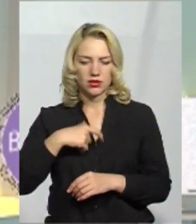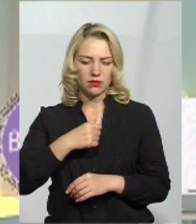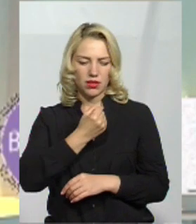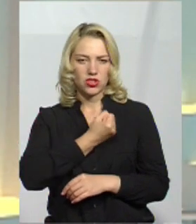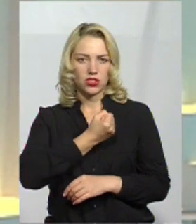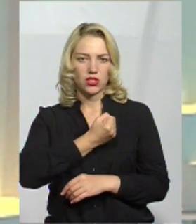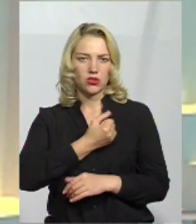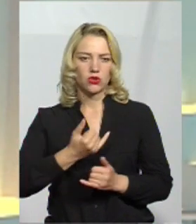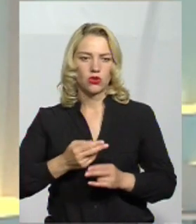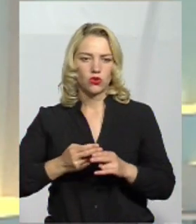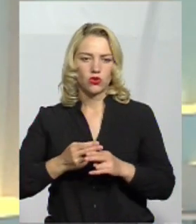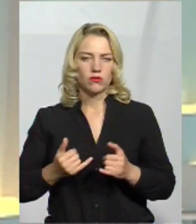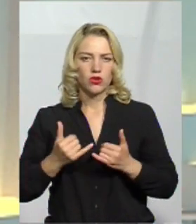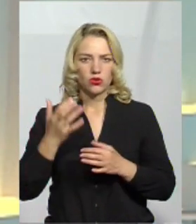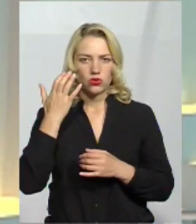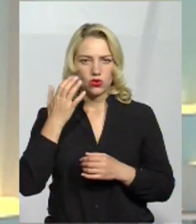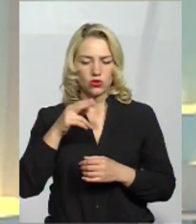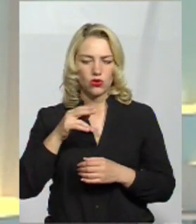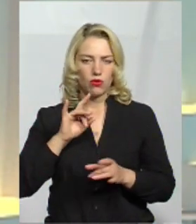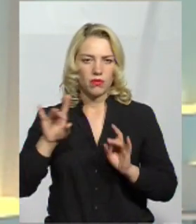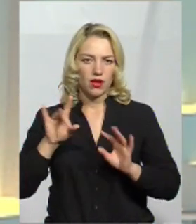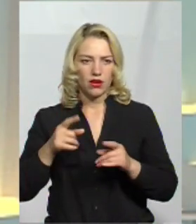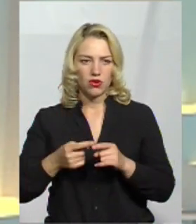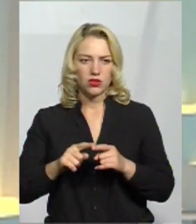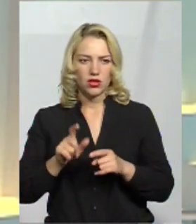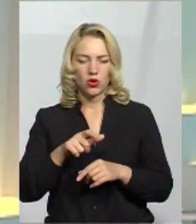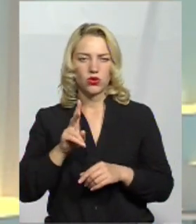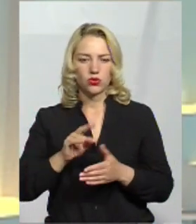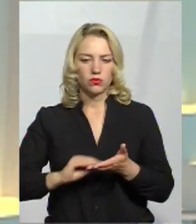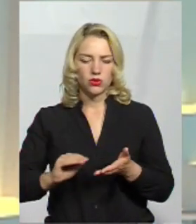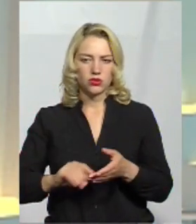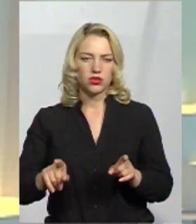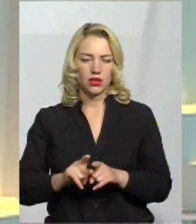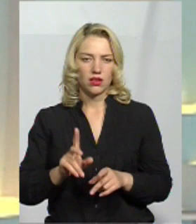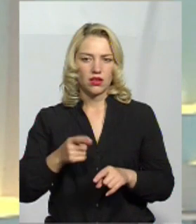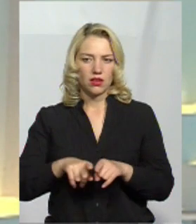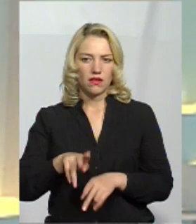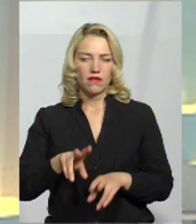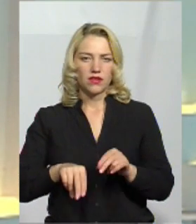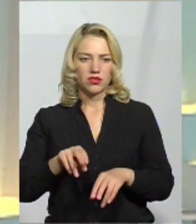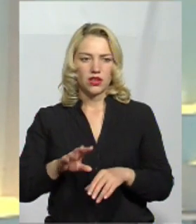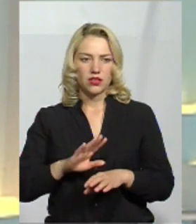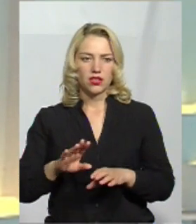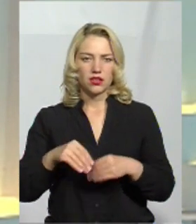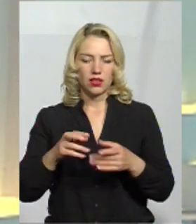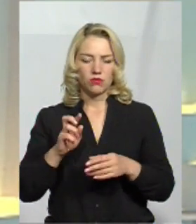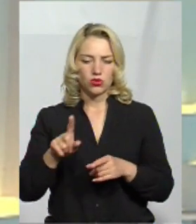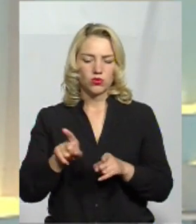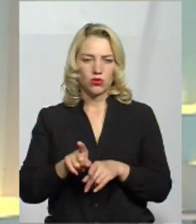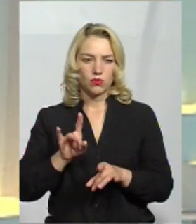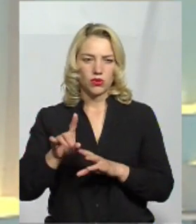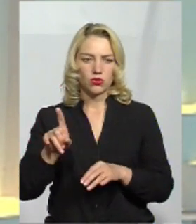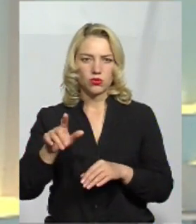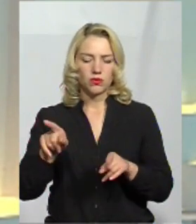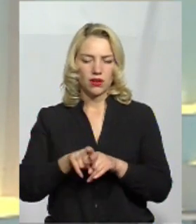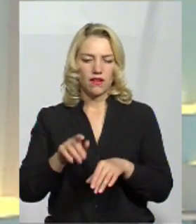для чорного піару. Ті люди, які так пишуть, вважають, тоді, дай Боже, вам такого піару, щоб ввечері